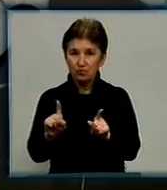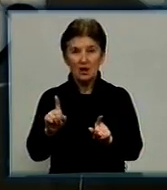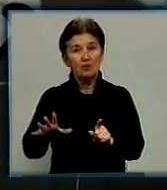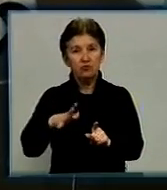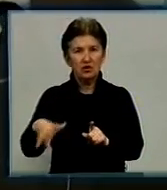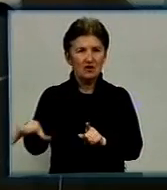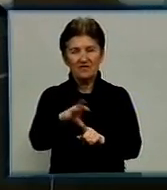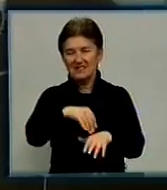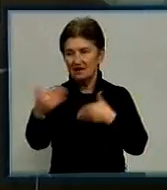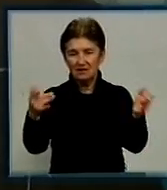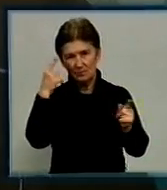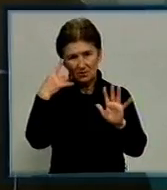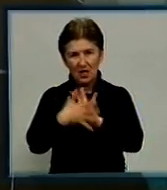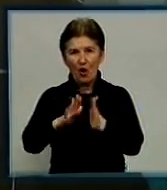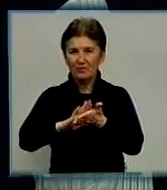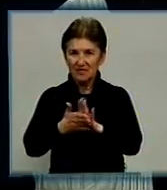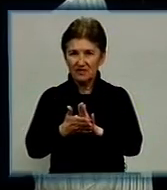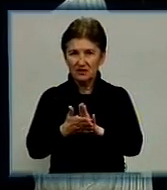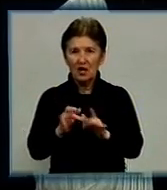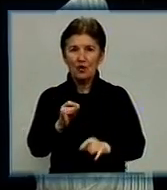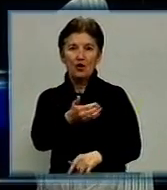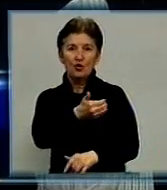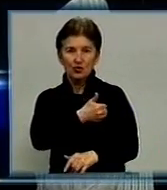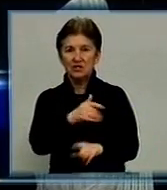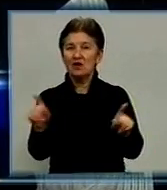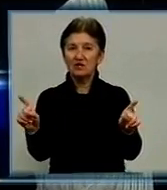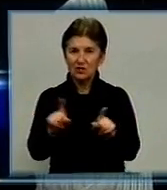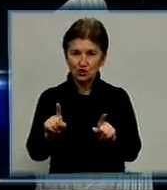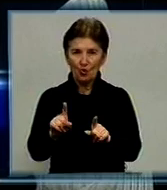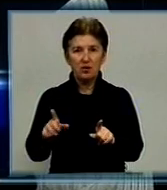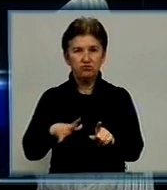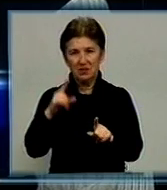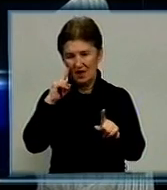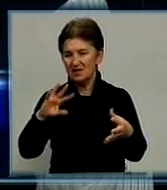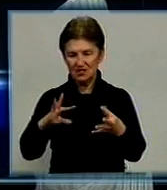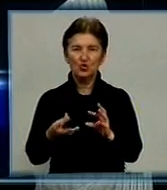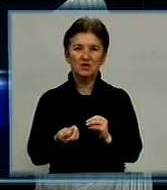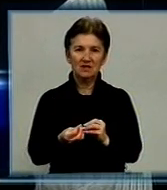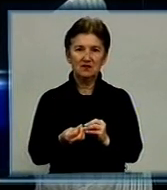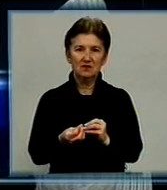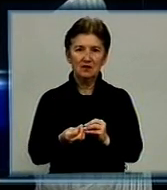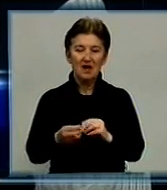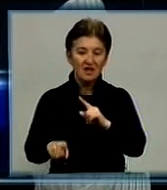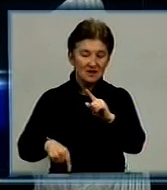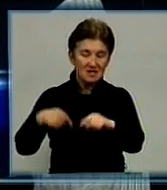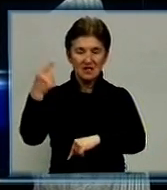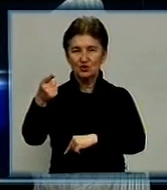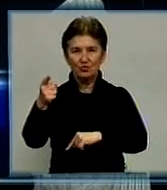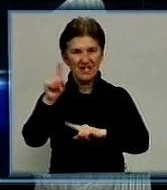всебічне та повне з'ясування обставин справи. Хотілося б, щоб вже було якийсь результат на наступне